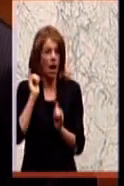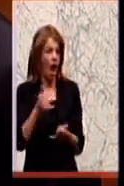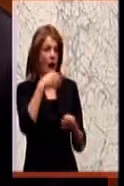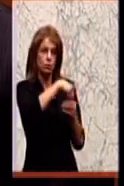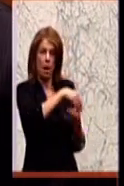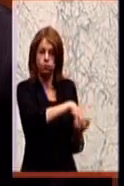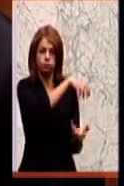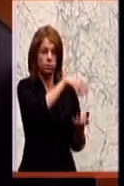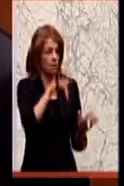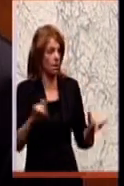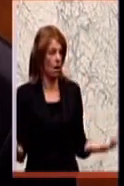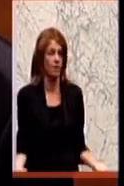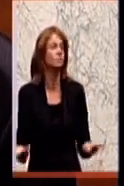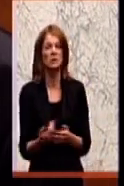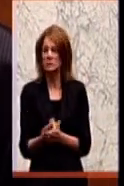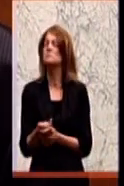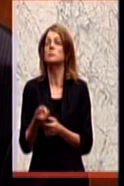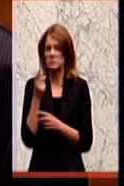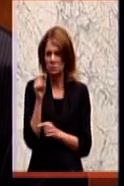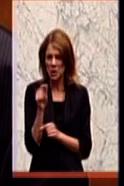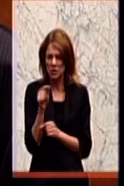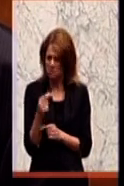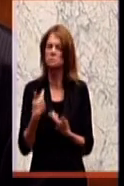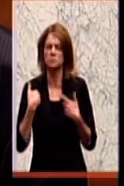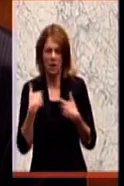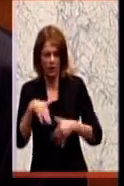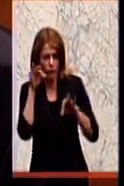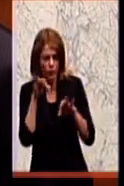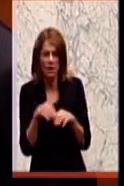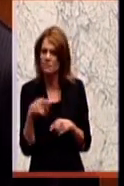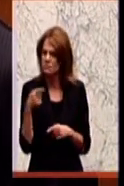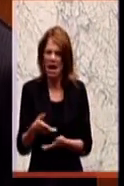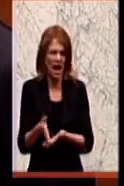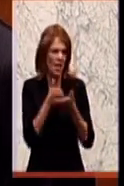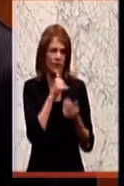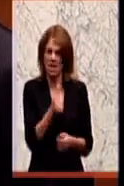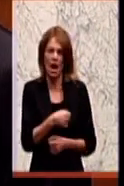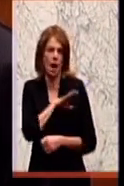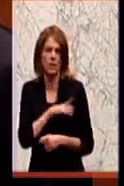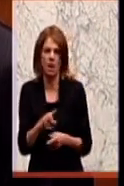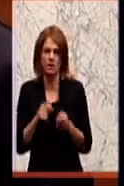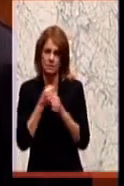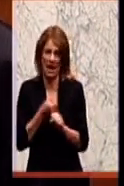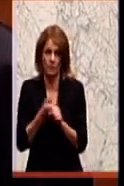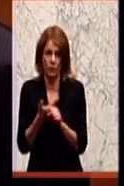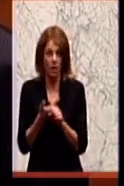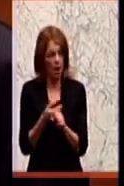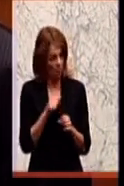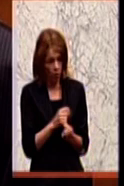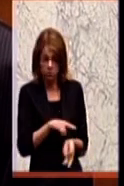Vorratsdatenspeicherung kein wesentlicher Beitrag zur Kriminalitätsbekämpfung ist, aber doch ein Grundrechtseingriff.